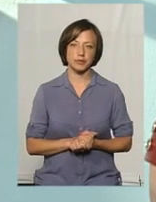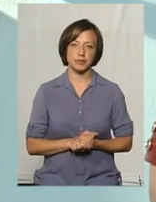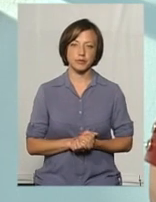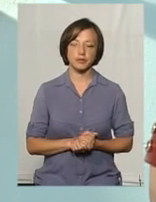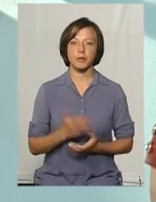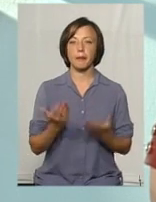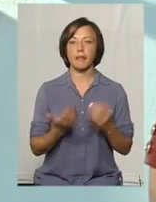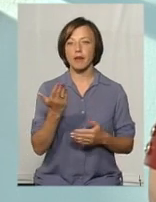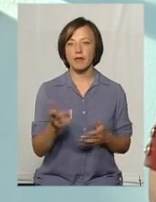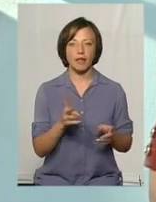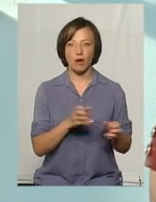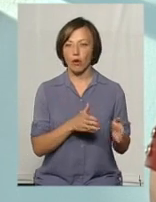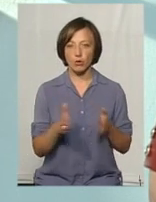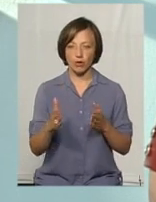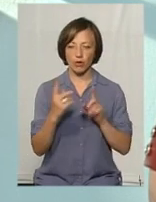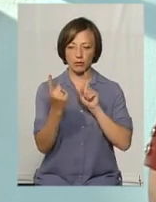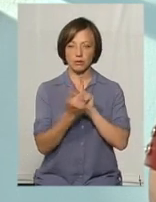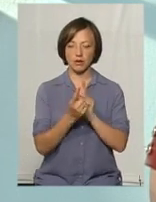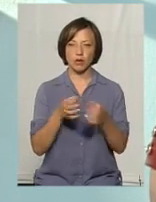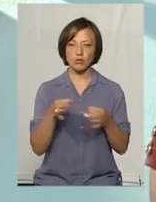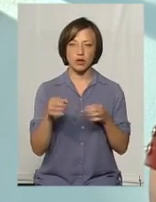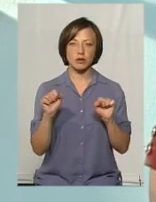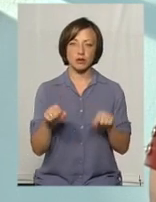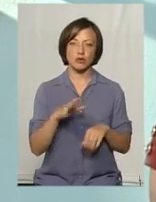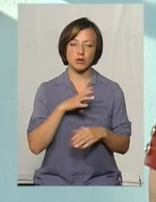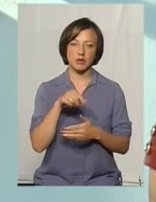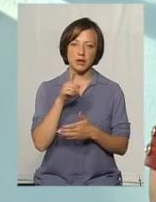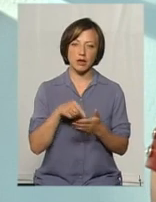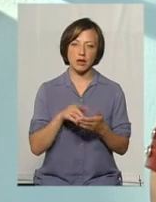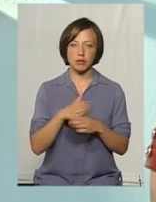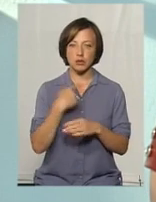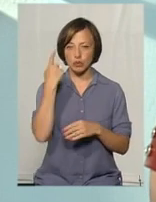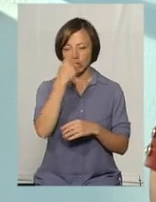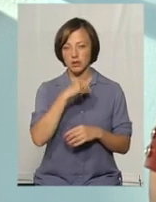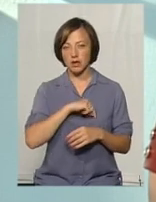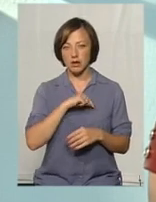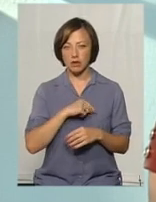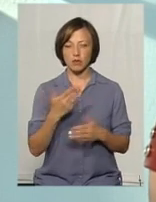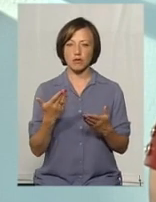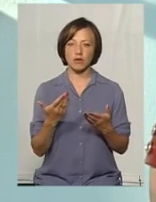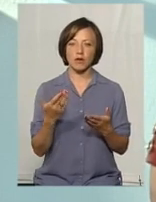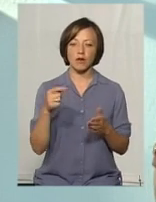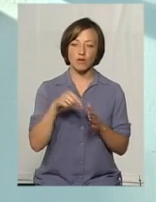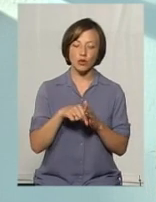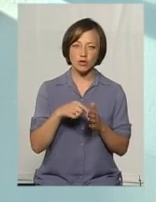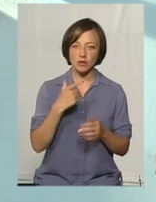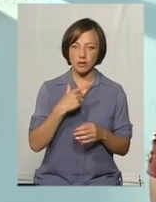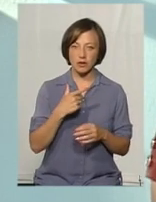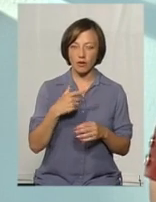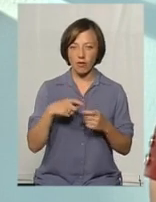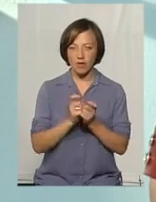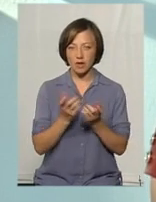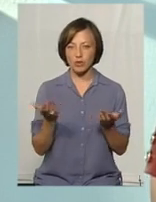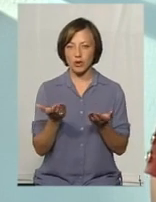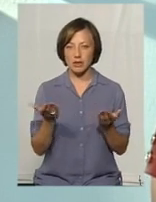Якщо ви не готові йти на очну консультацію, це можуть бути питання міжособистісного характеру, внутрішньоособистісного конфлікту,